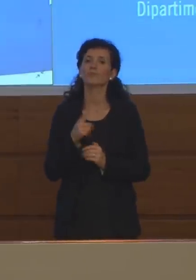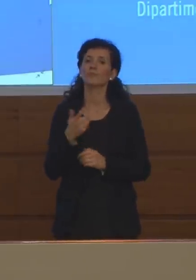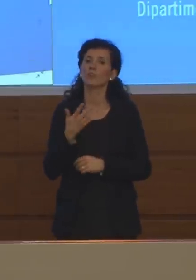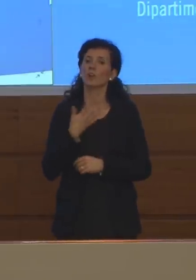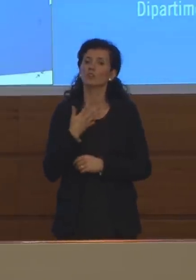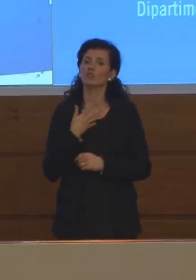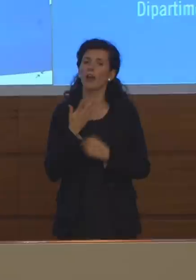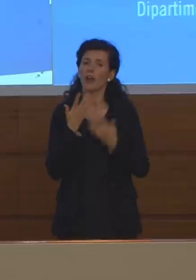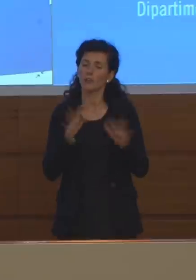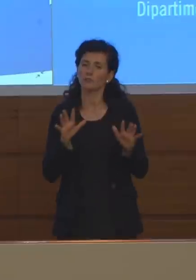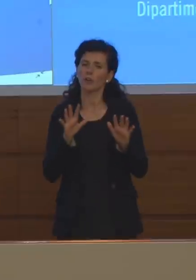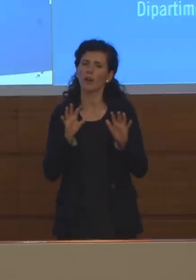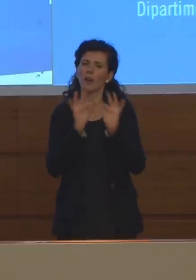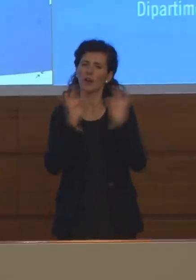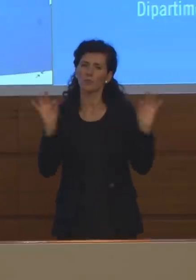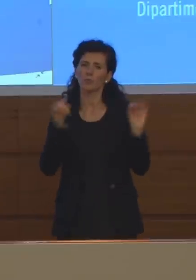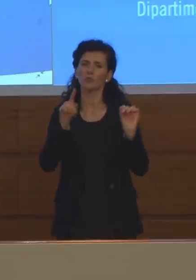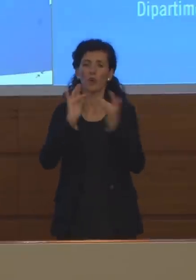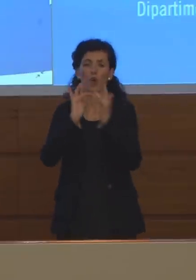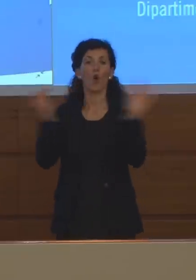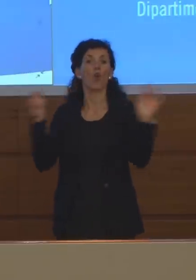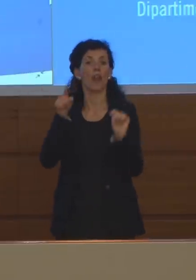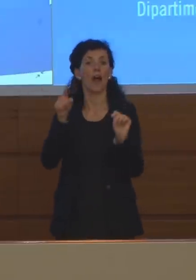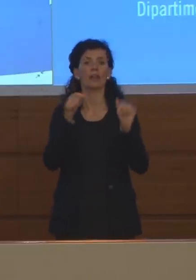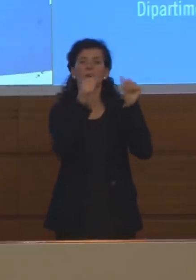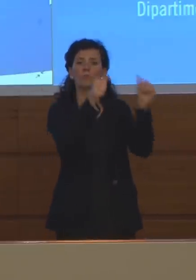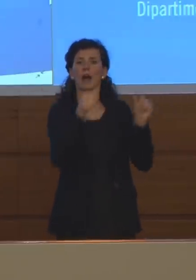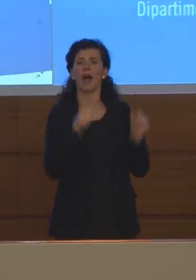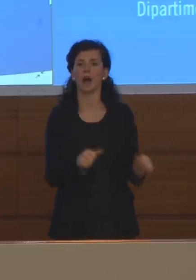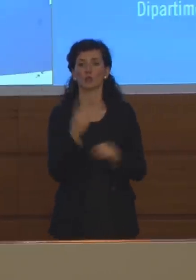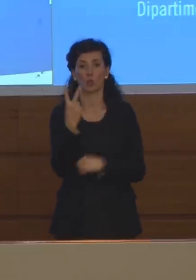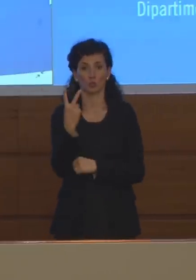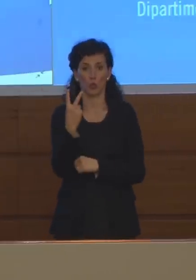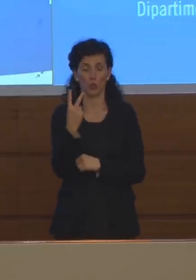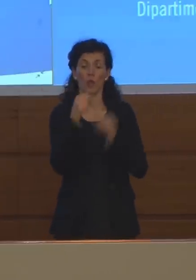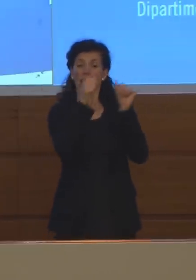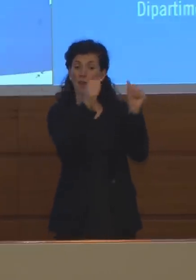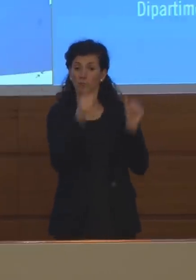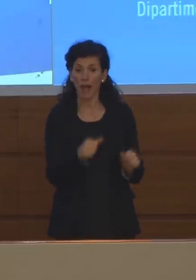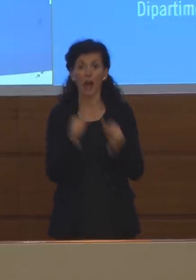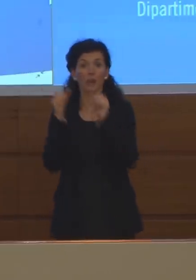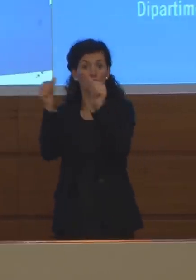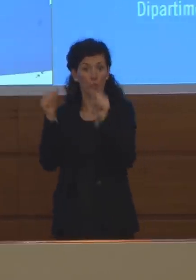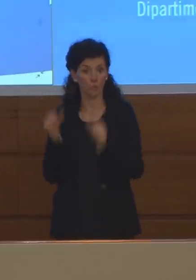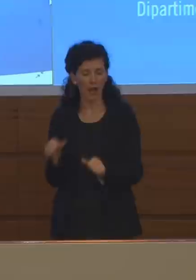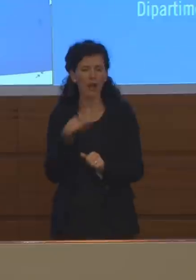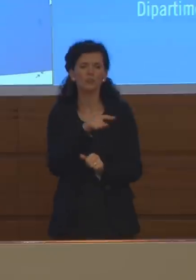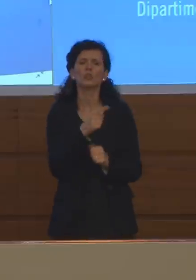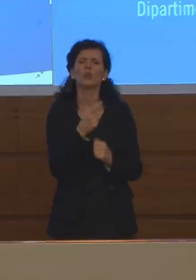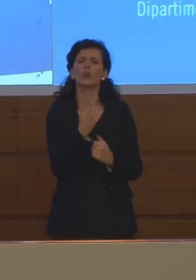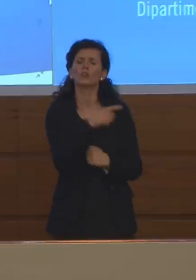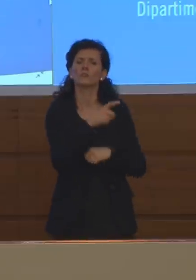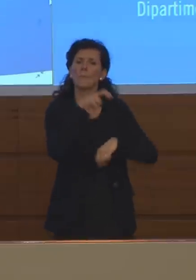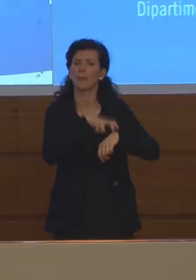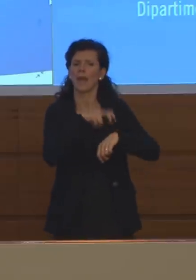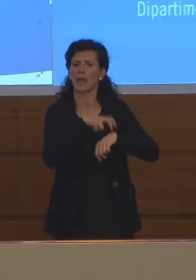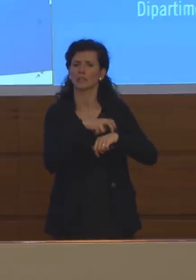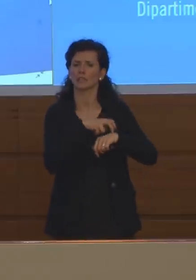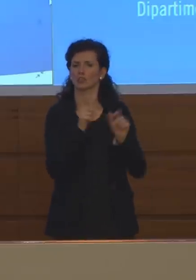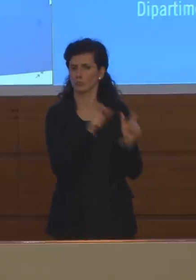due bandi, uno per reclutare un nuovo contingente di medici